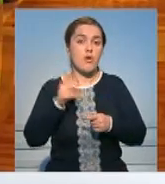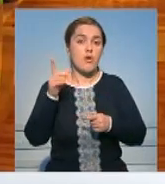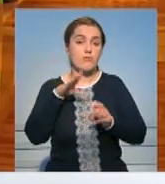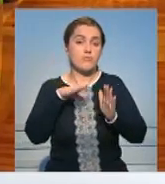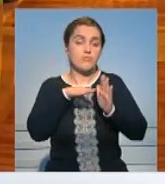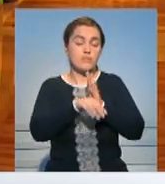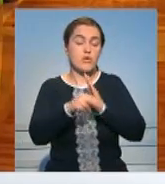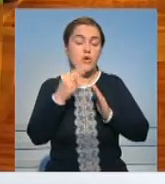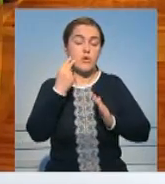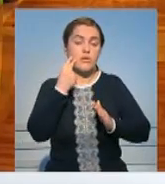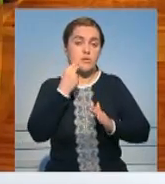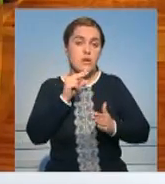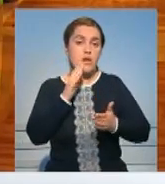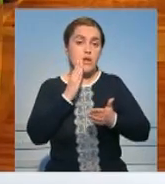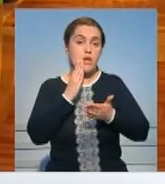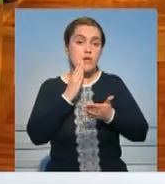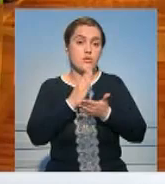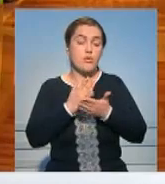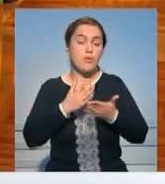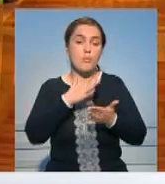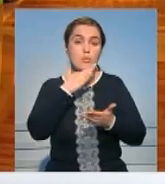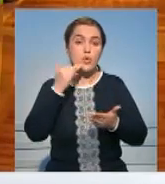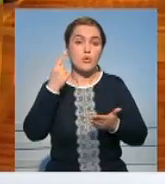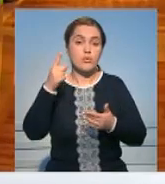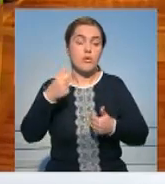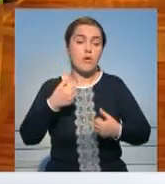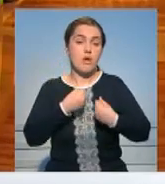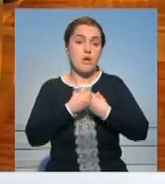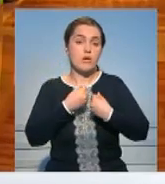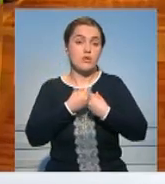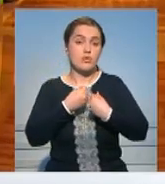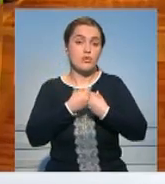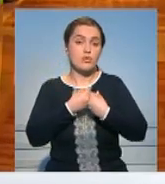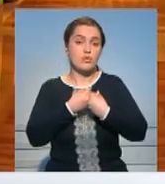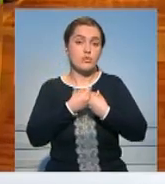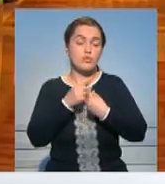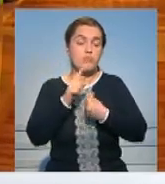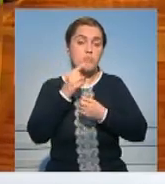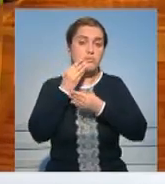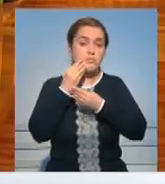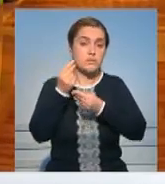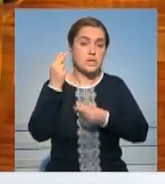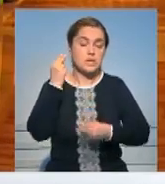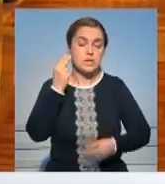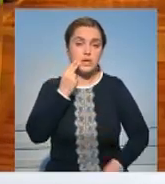латиноамериканские страны и многие-многие другие страны конкурируют за то, чтобы эти инвестиции пришли.